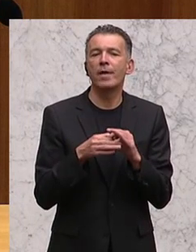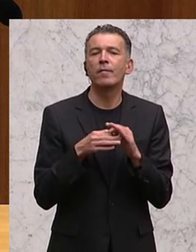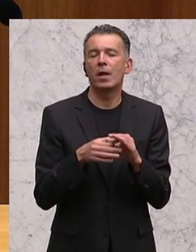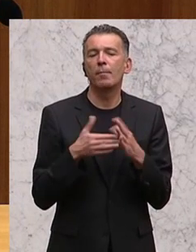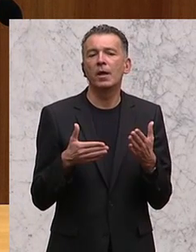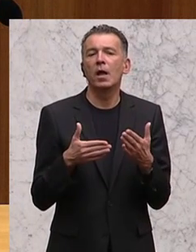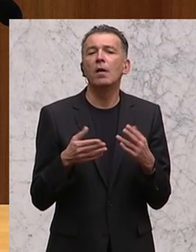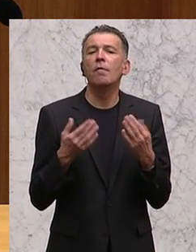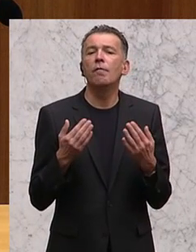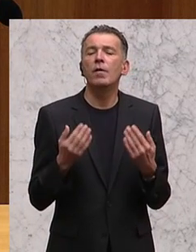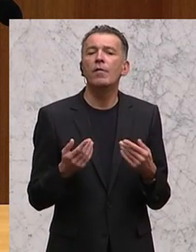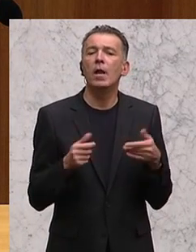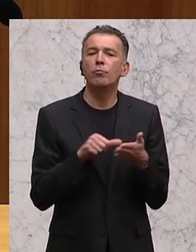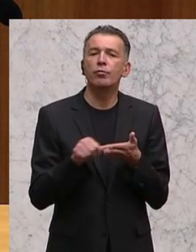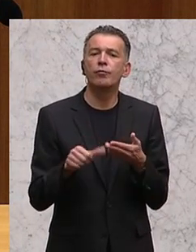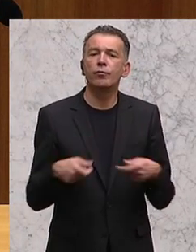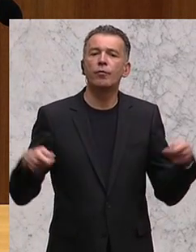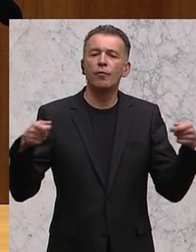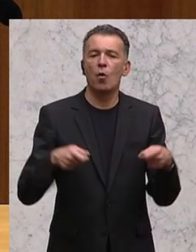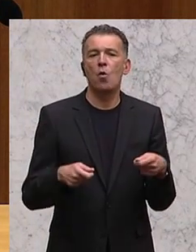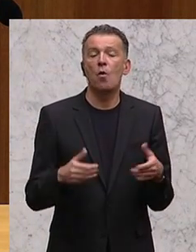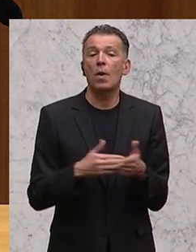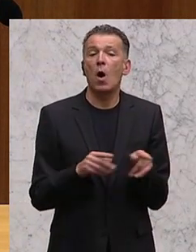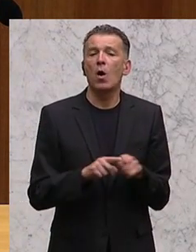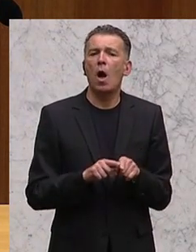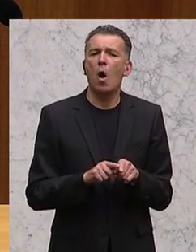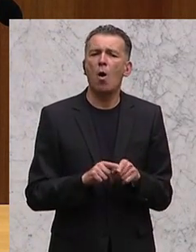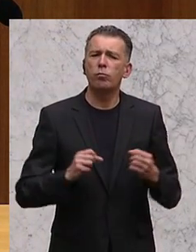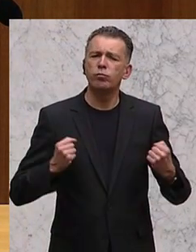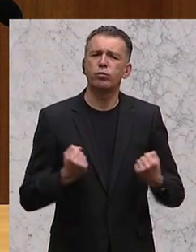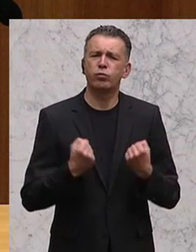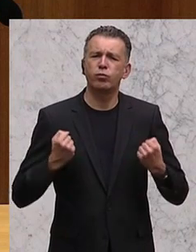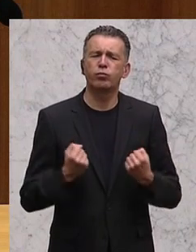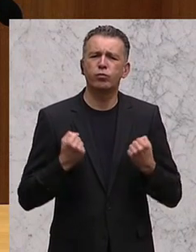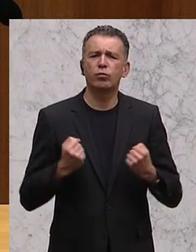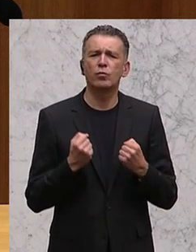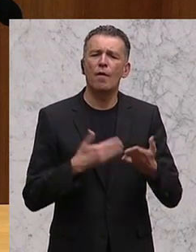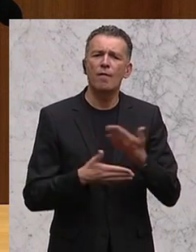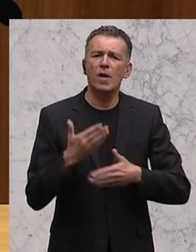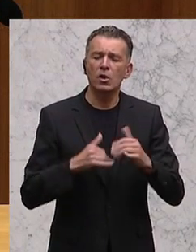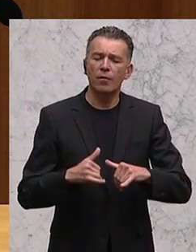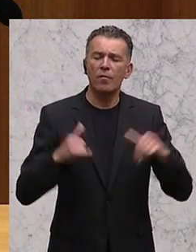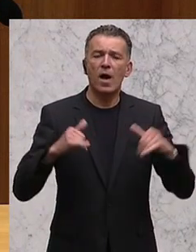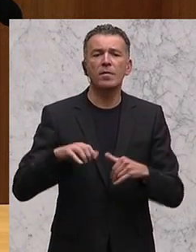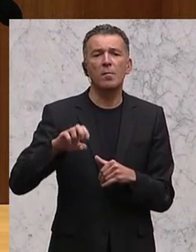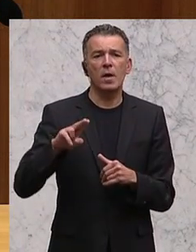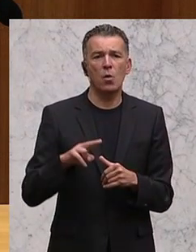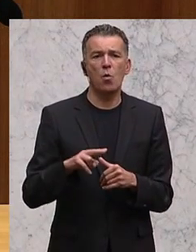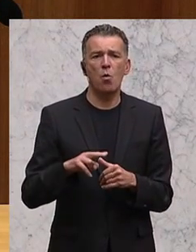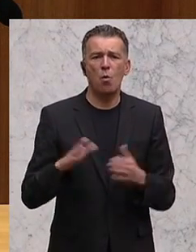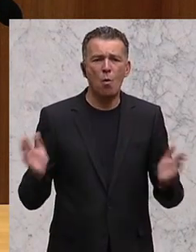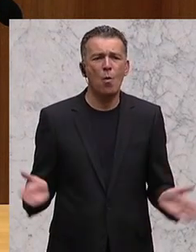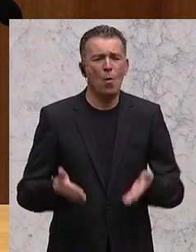brauchen weiterhin extrem große Anstrengungen, das Wirtschaftswachstum in der Europäischen Union